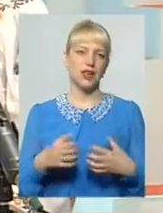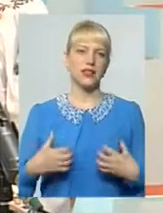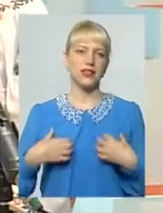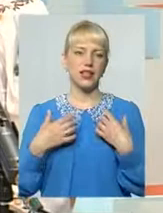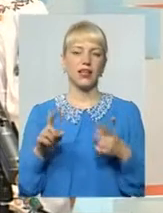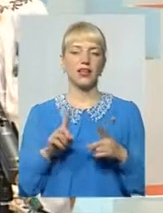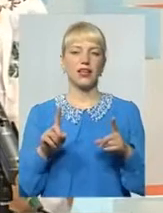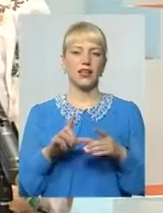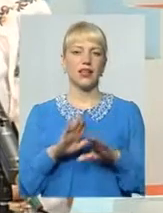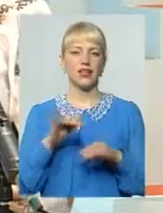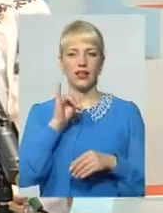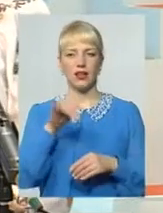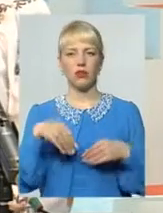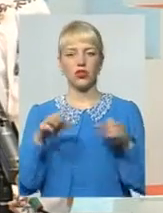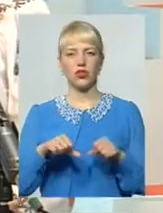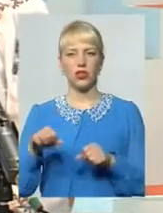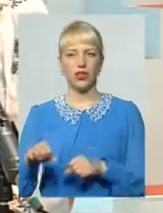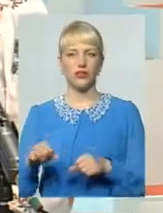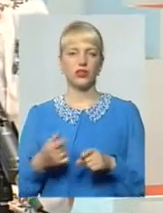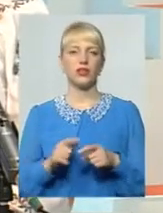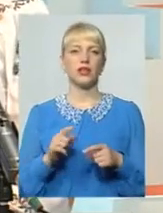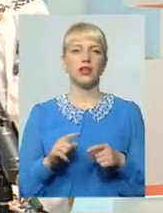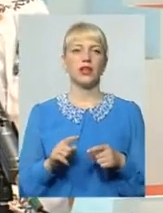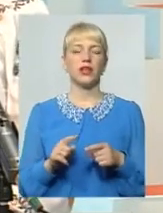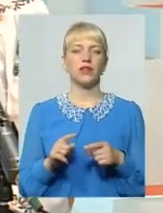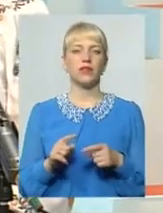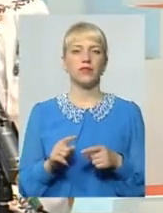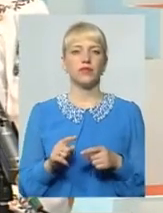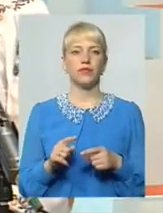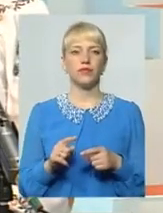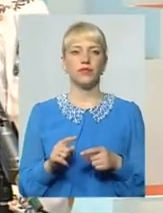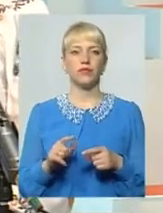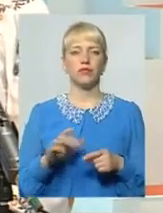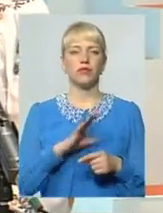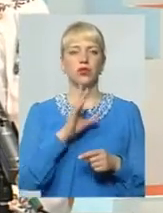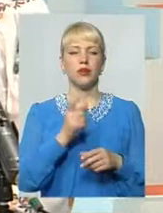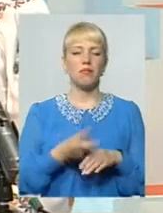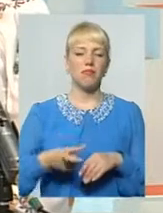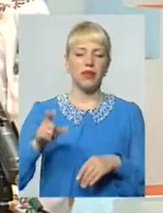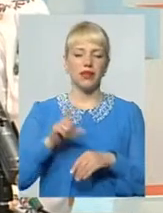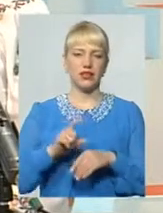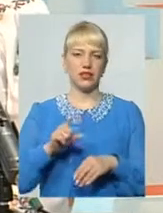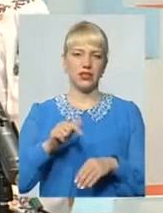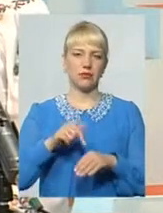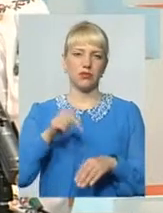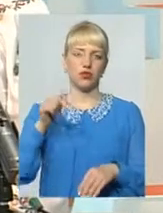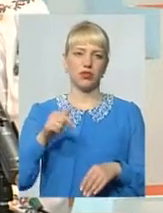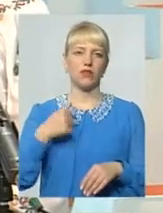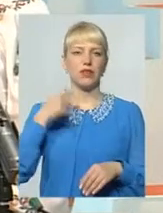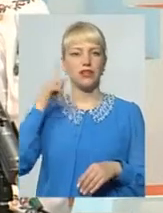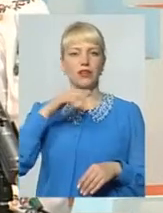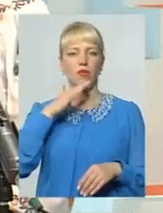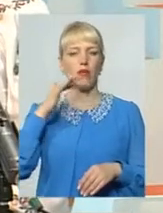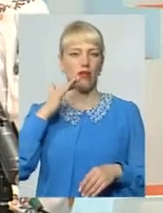дає можливості, може, в тій певній мірі, власне, бути більш співчутливими Я просто знаю